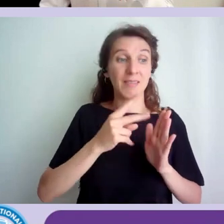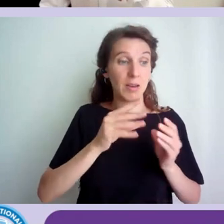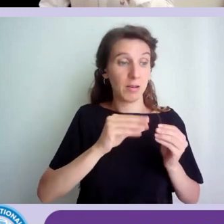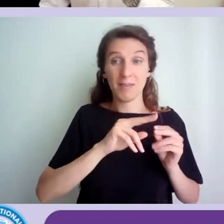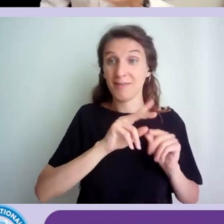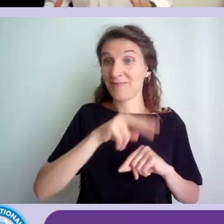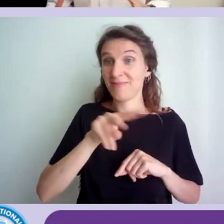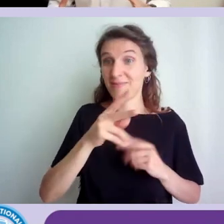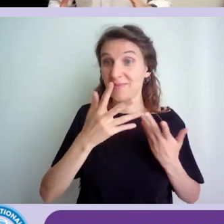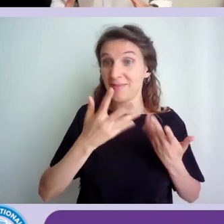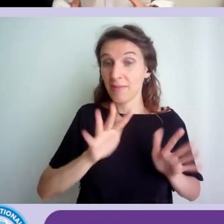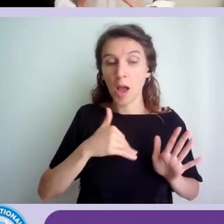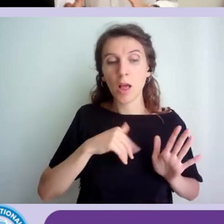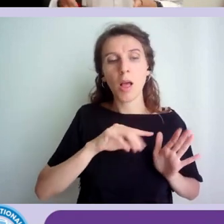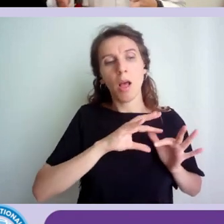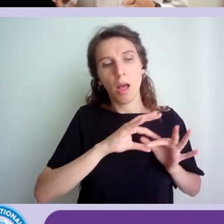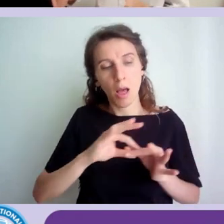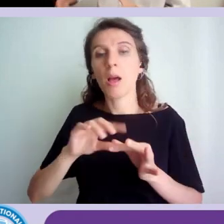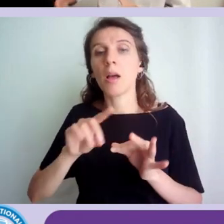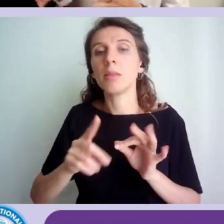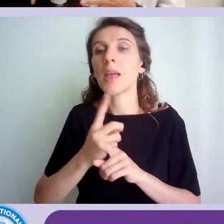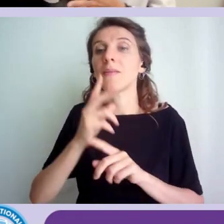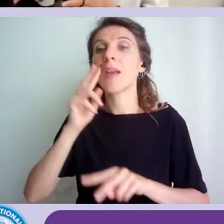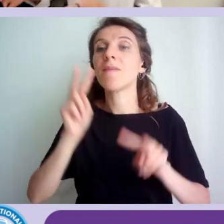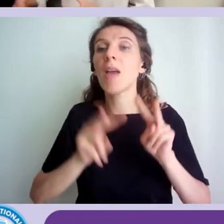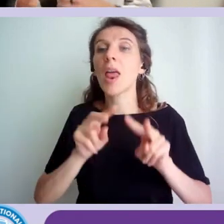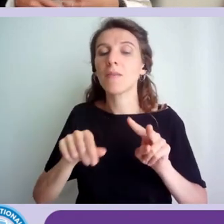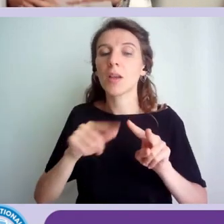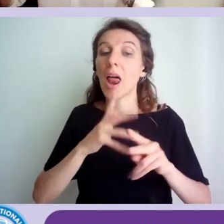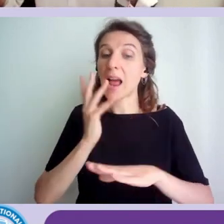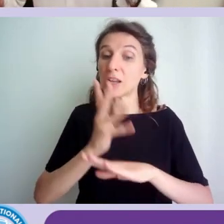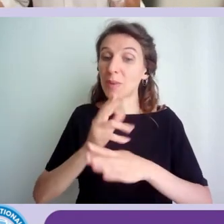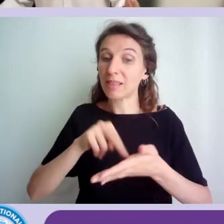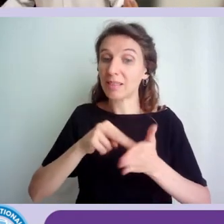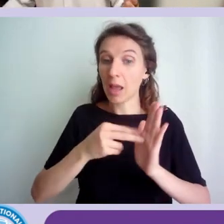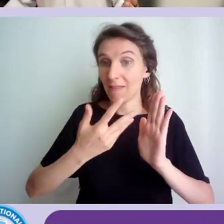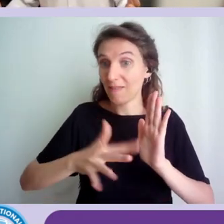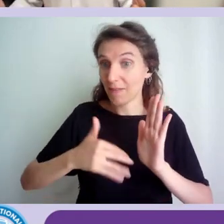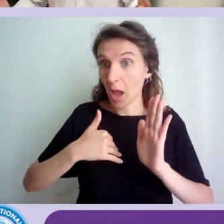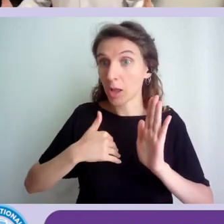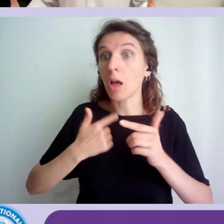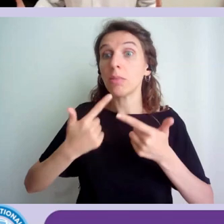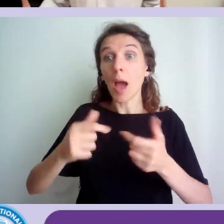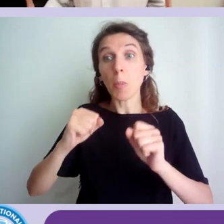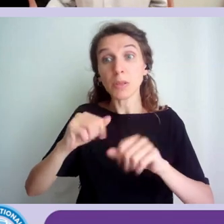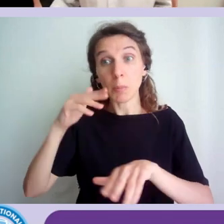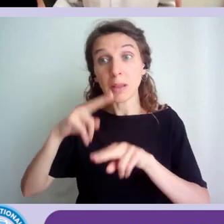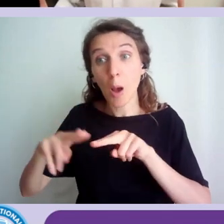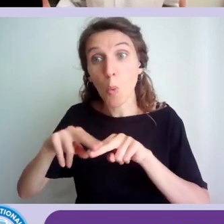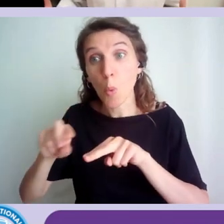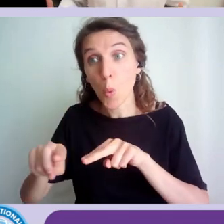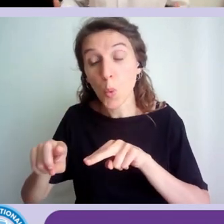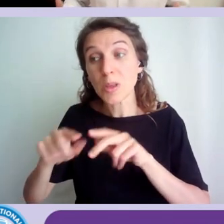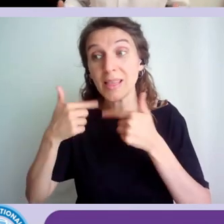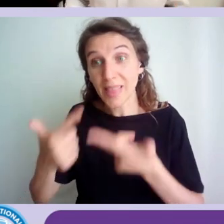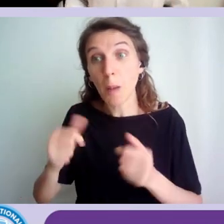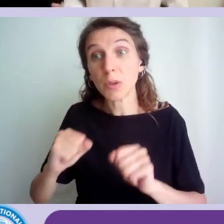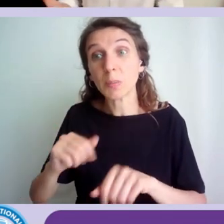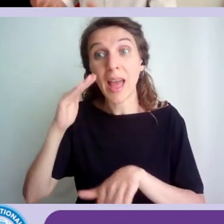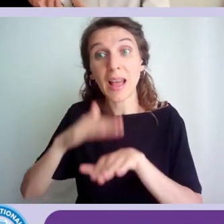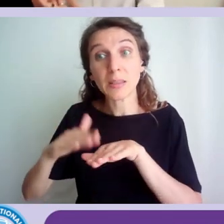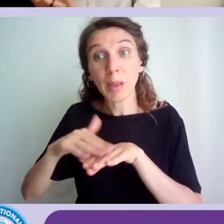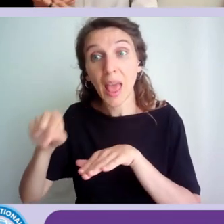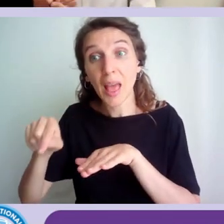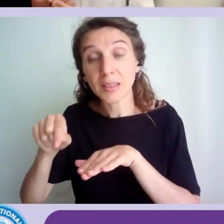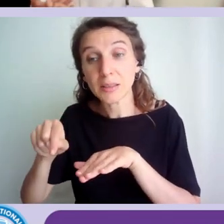poi ci dobbiamo occupare anche di verificare che quell'accessibilità tecnica, che è abilitante dell'esperienza, poi